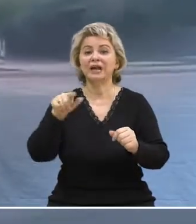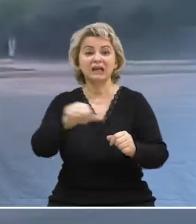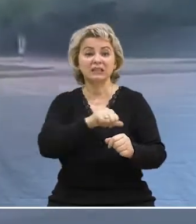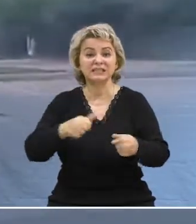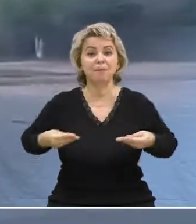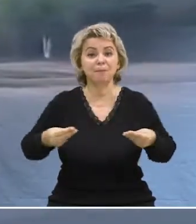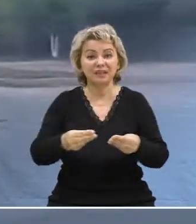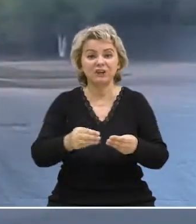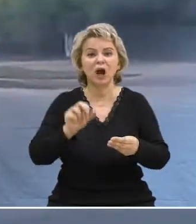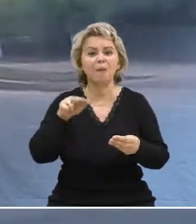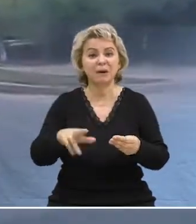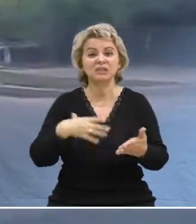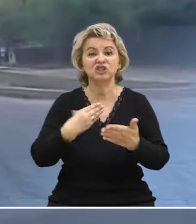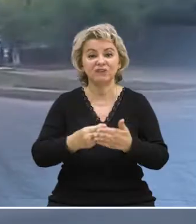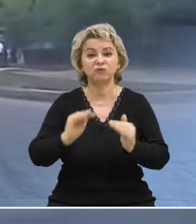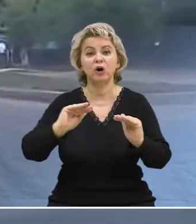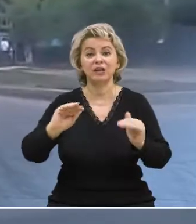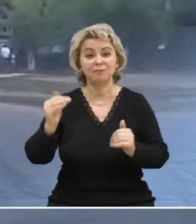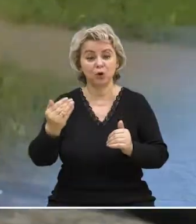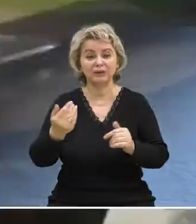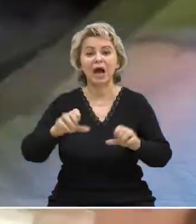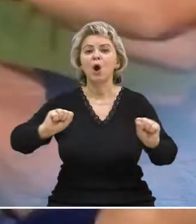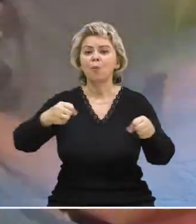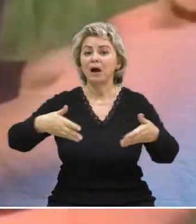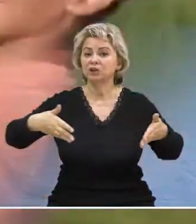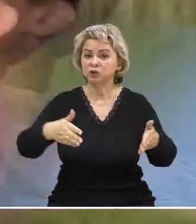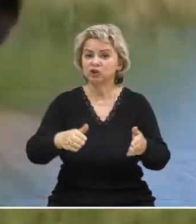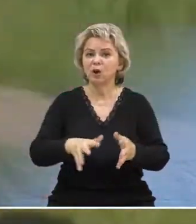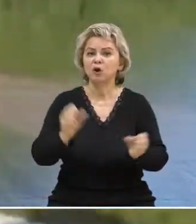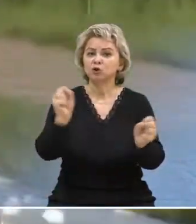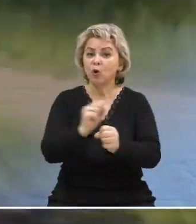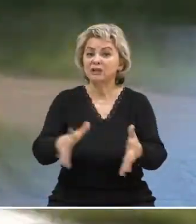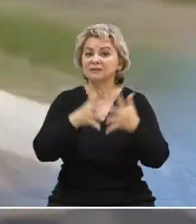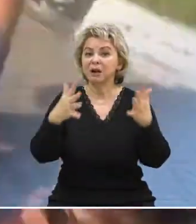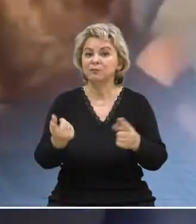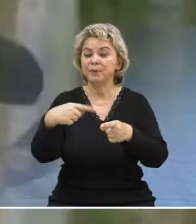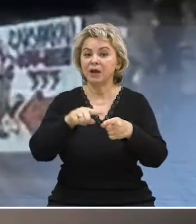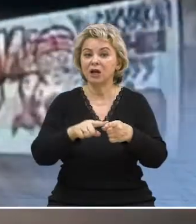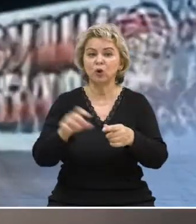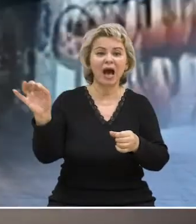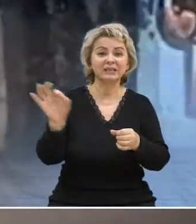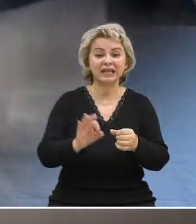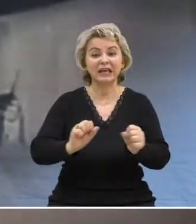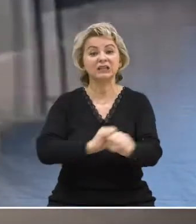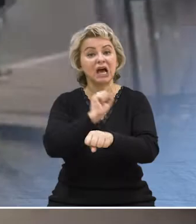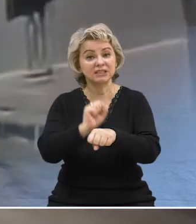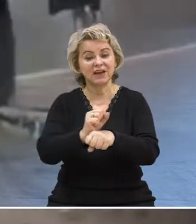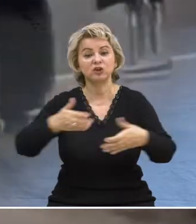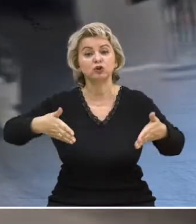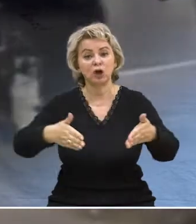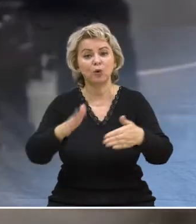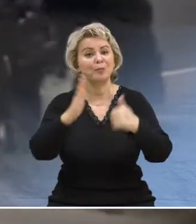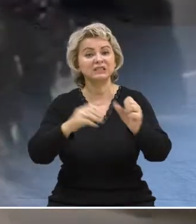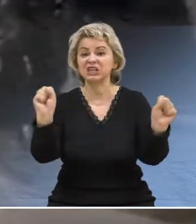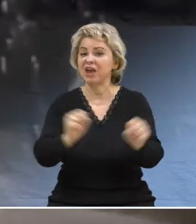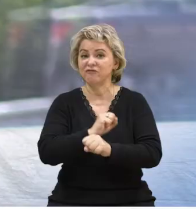сами подвергают опасности собственного ребенка? На дороге мотоциклисты развивают большую скорость, при которой отреагировать на препятствия на